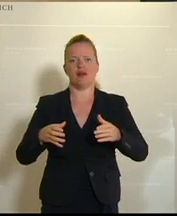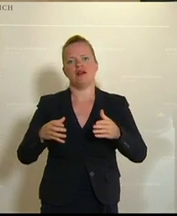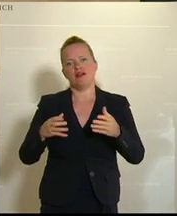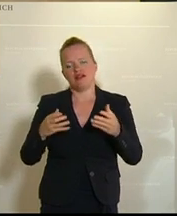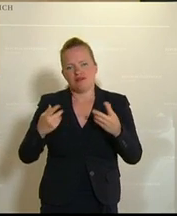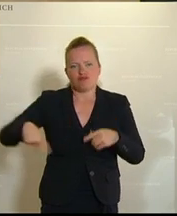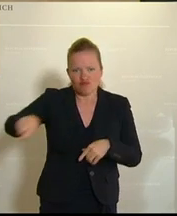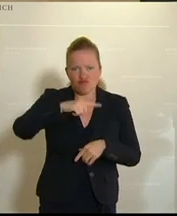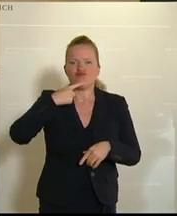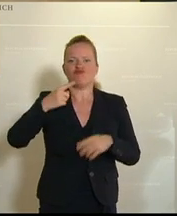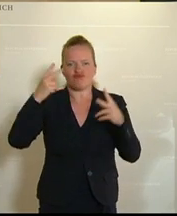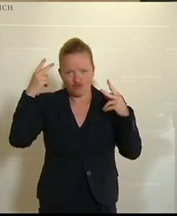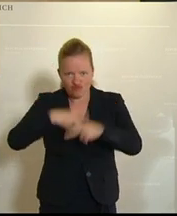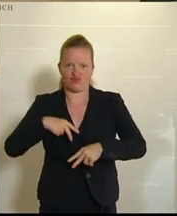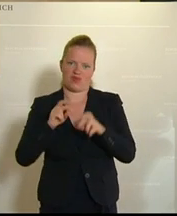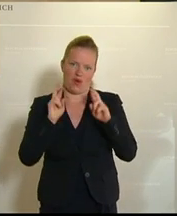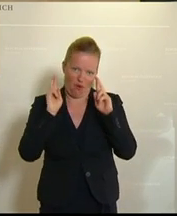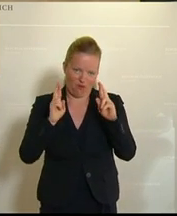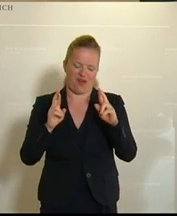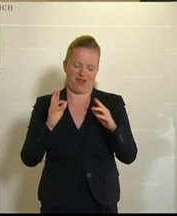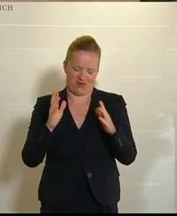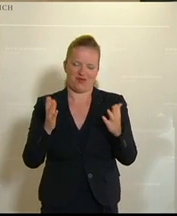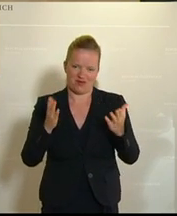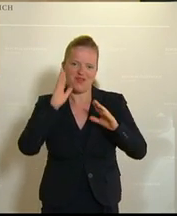zu stoßen. Und das hoffe ich, das wird es auch tun.